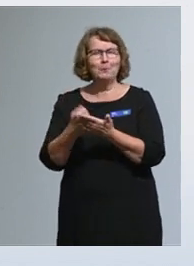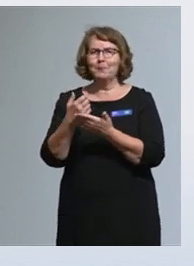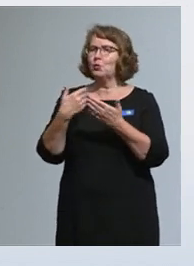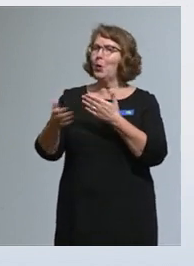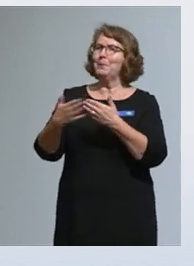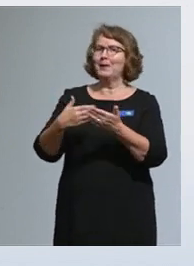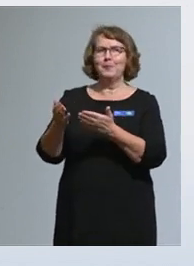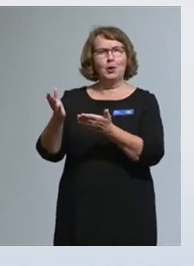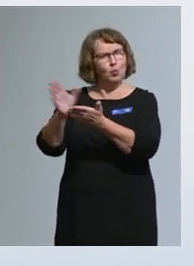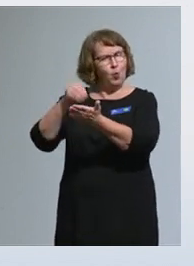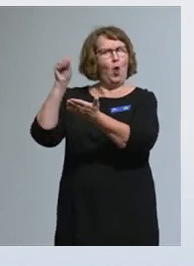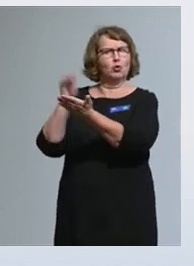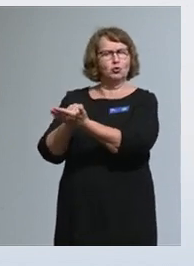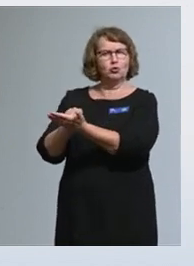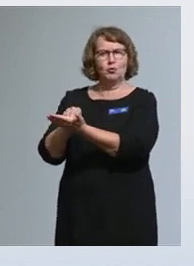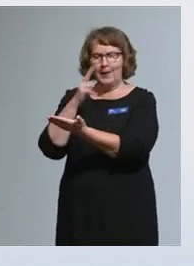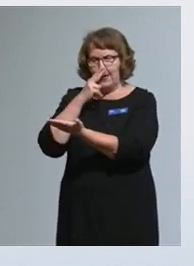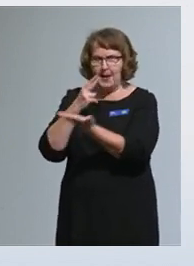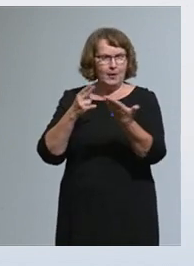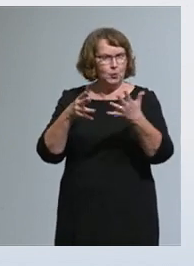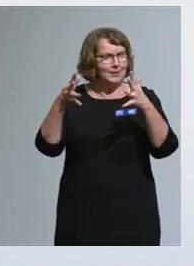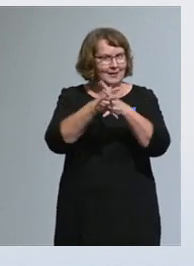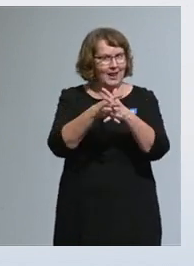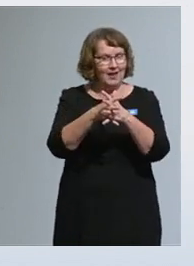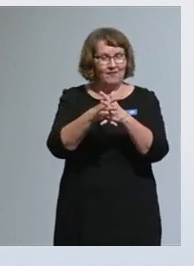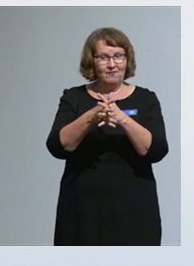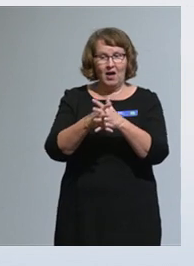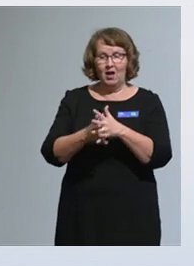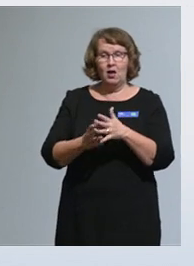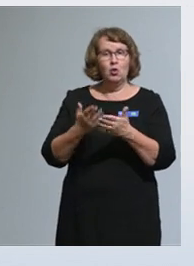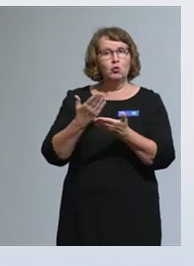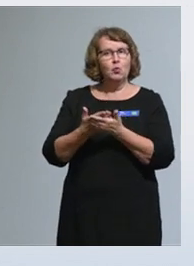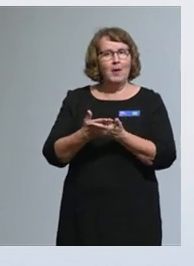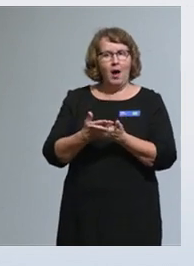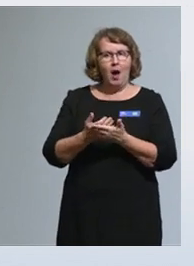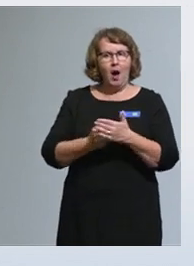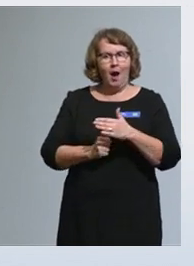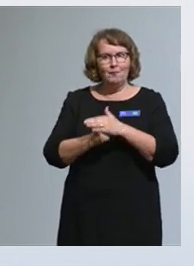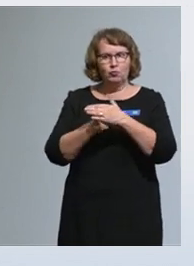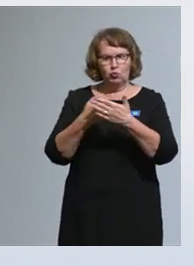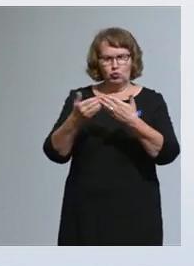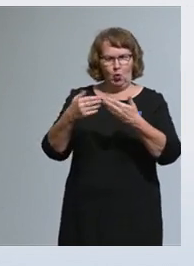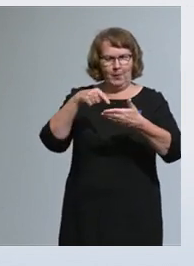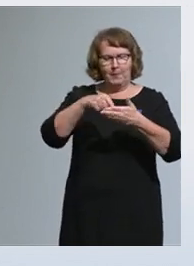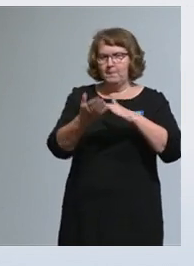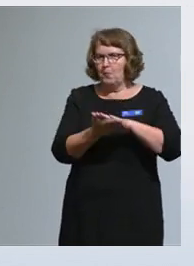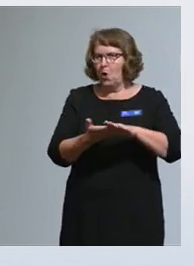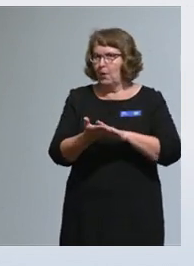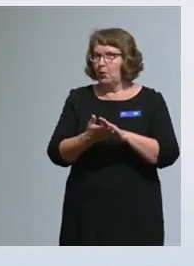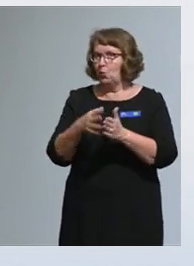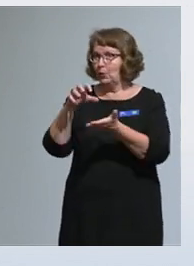Avustustoiminnan perusteluna on jatkossa yhä enemmän yhteiskunnallisesti vaikuttava ja kohdennettu toiminta.